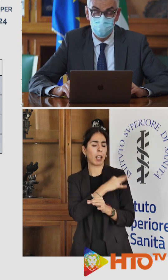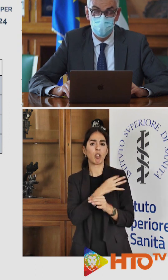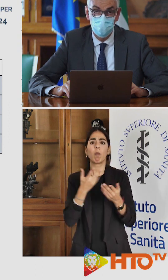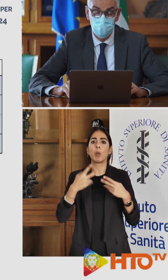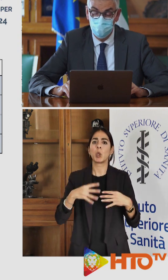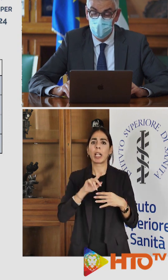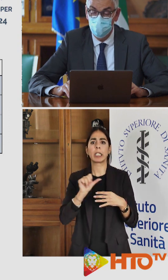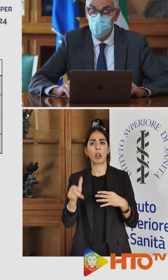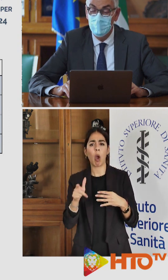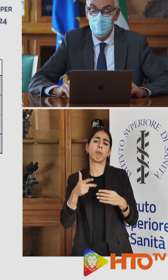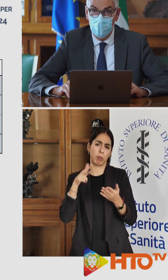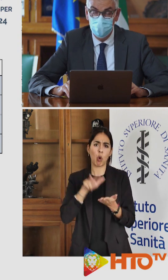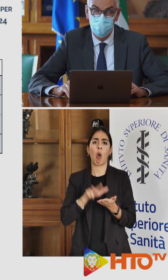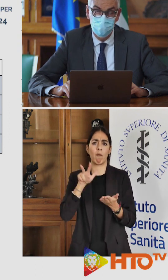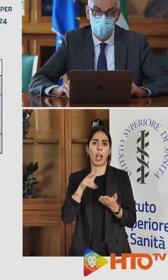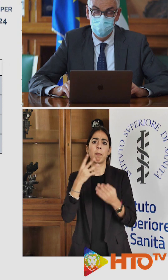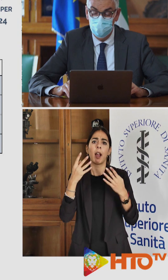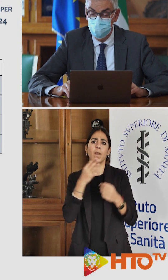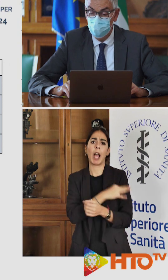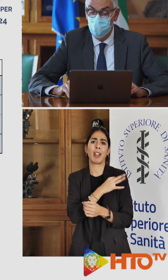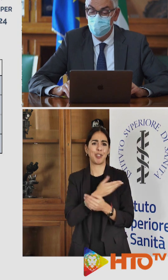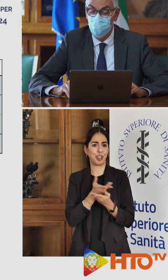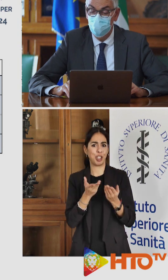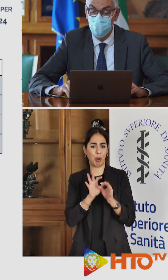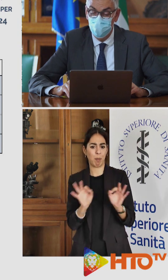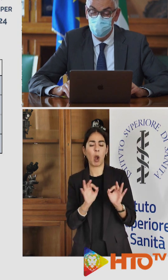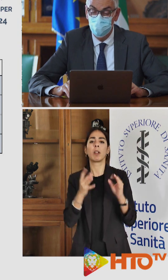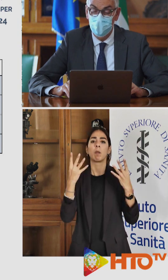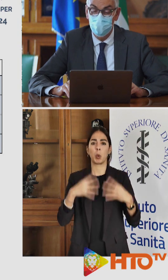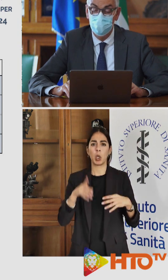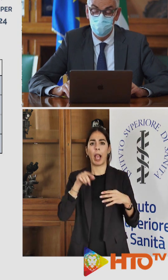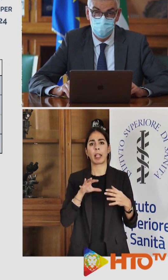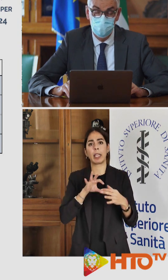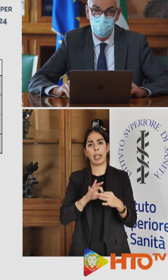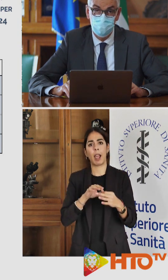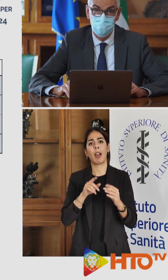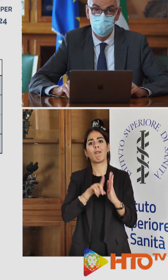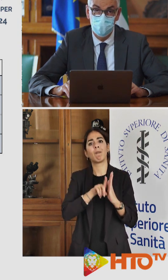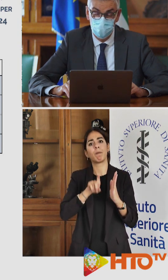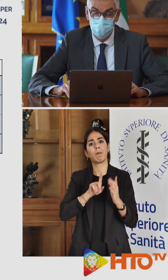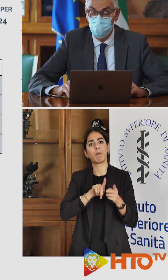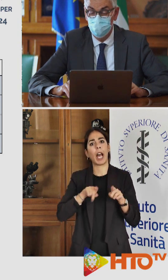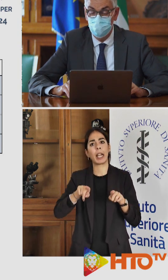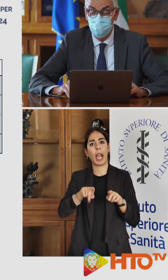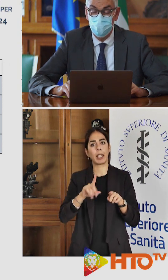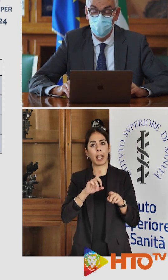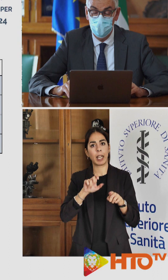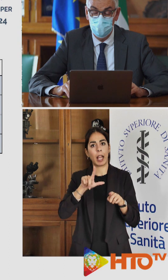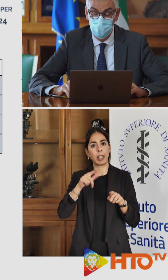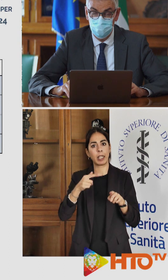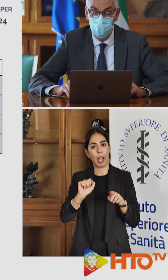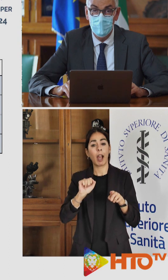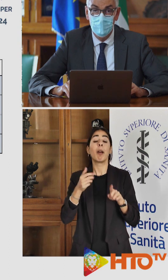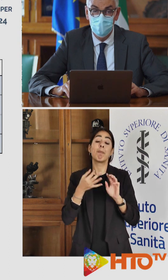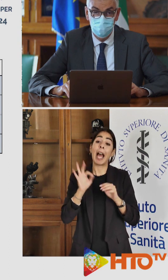vaccinale dei vaccini di cui disponiamo, anche per la variante Delta e in particolare per le ospedalizzazioni, per i ricoveri di terapia